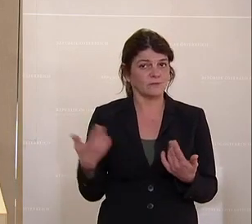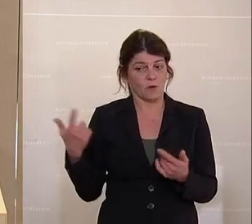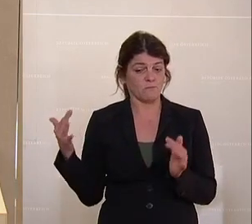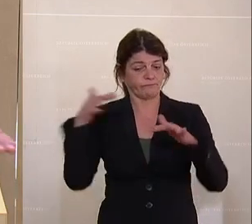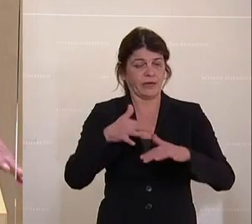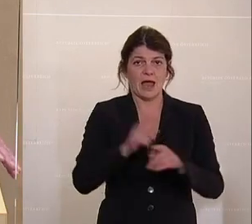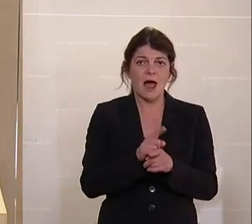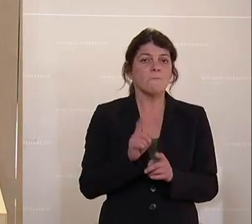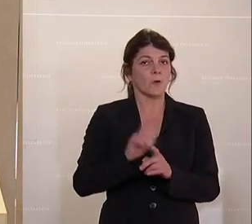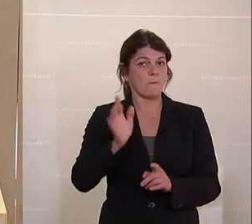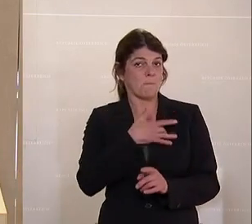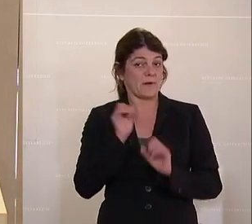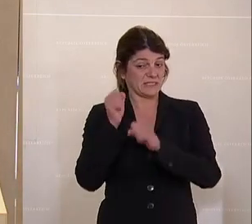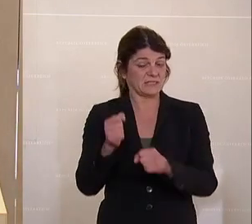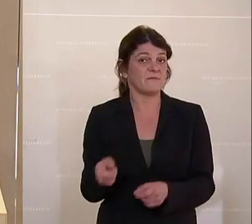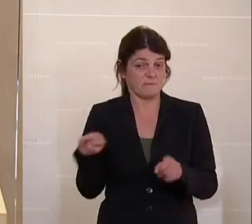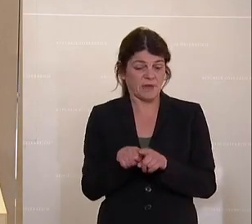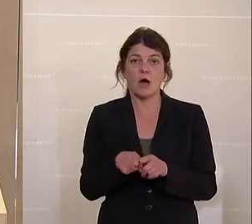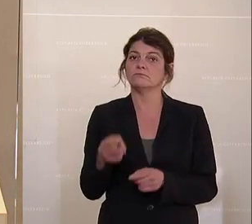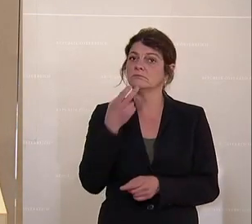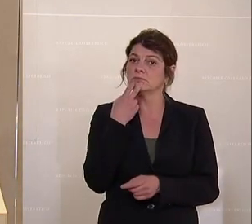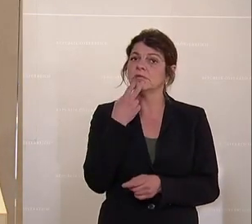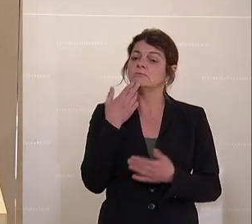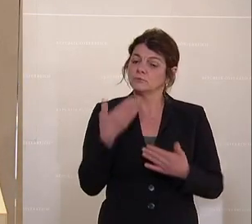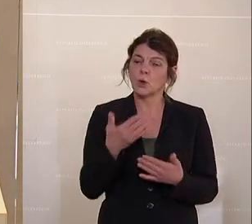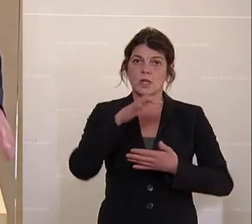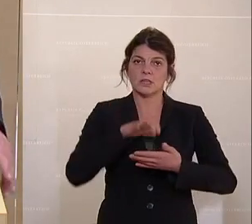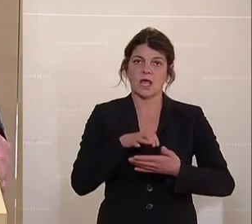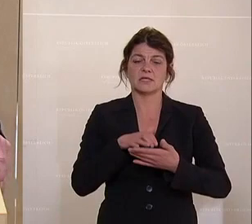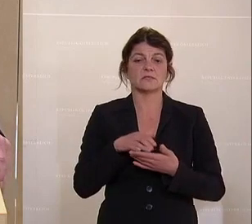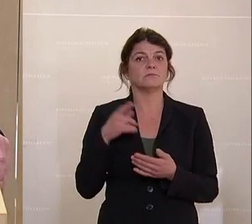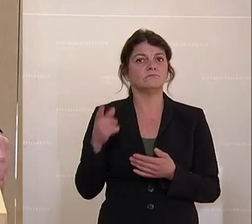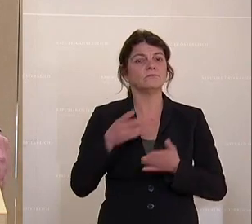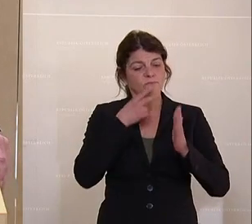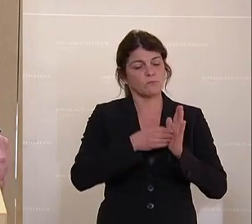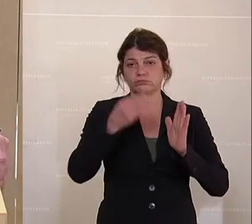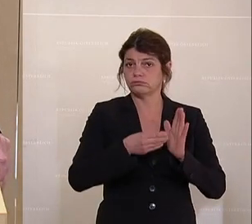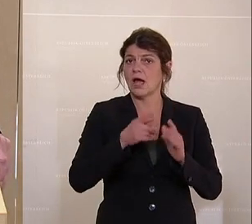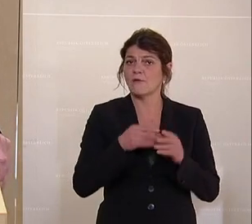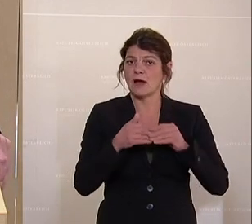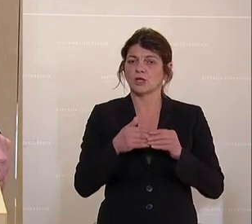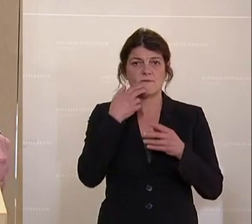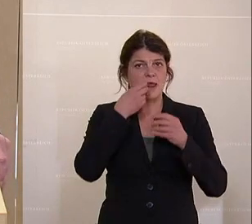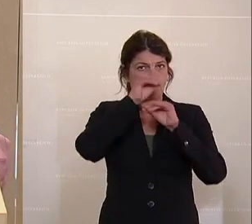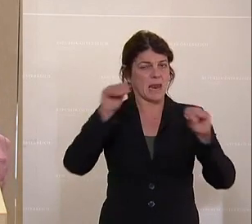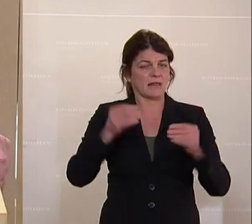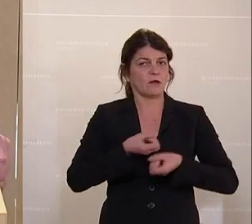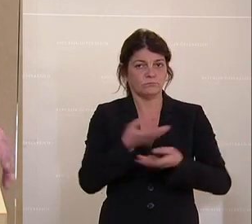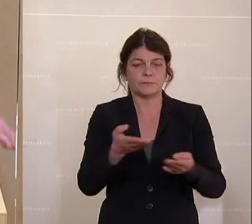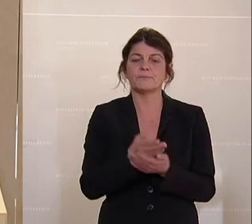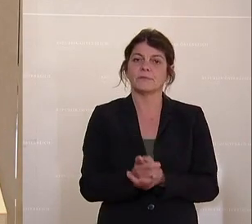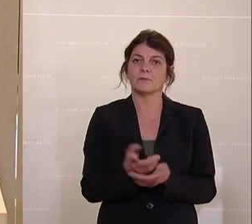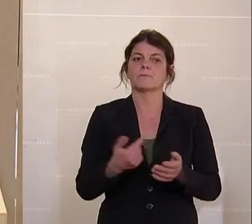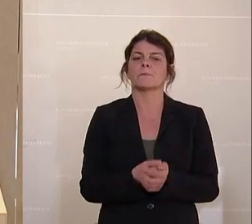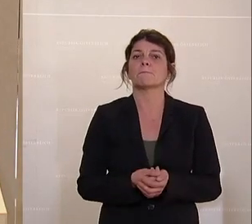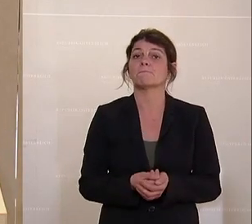hinkommen und der Bürgerinitiative, ein entsprechender Text in dieser Resolution verabschiedet und soll dort medienwirksam unterschrieben werden.